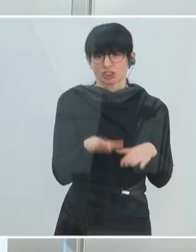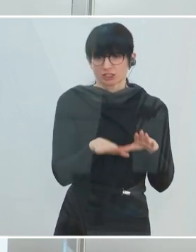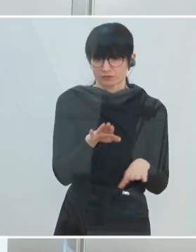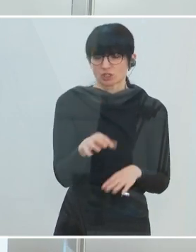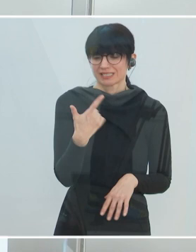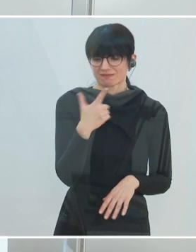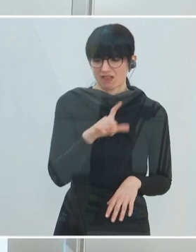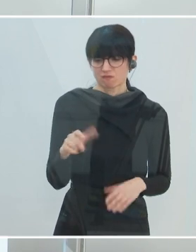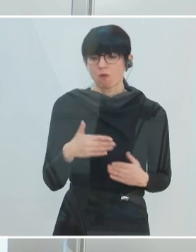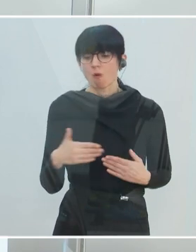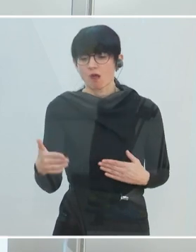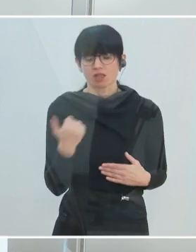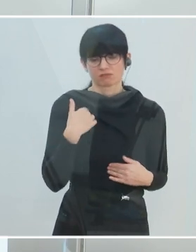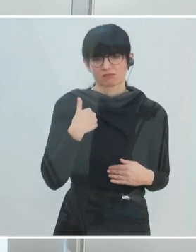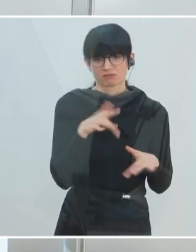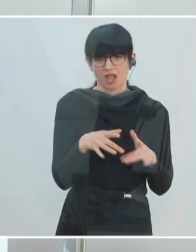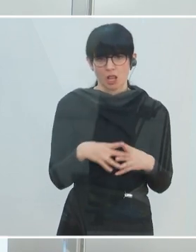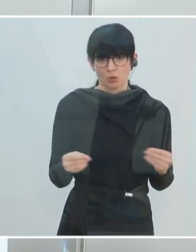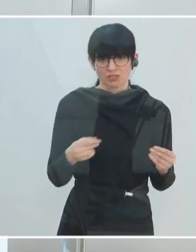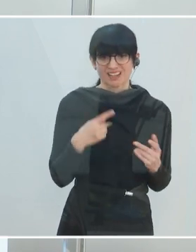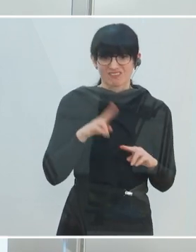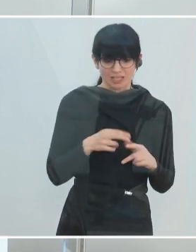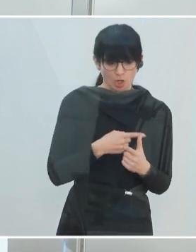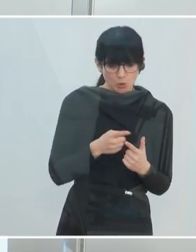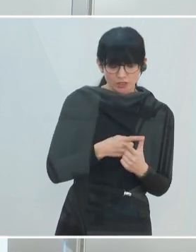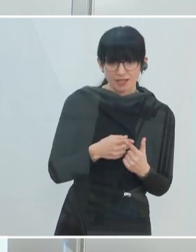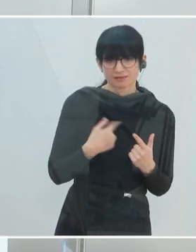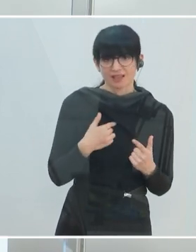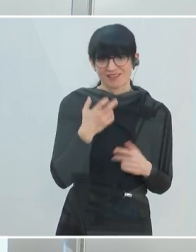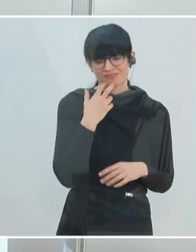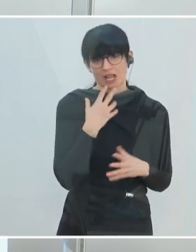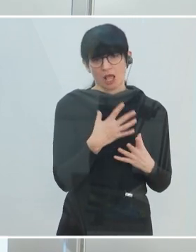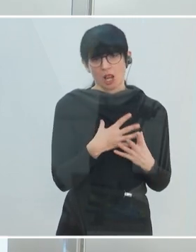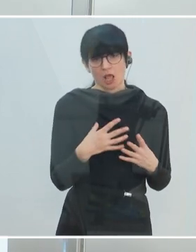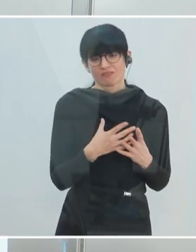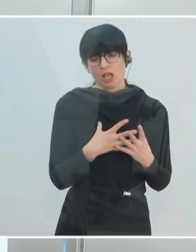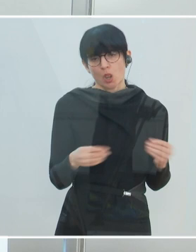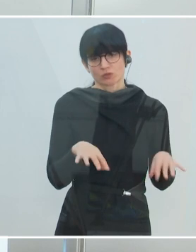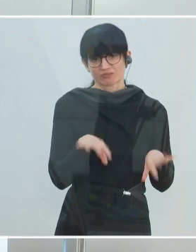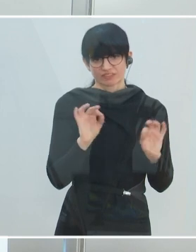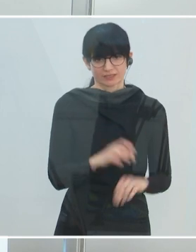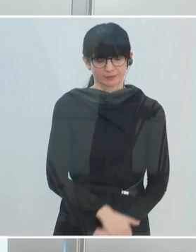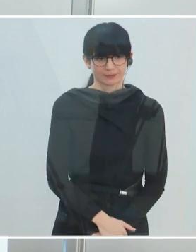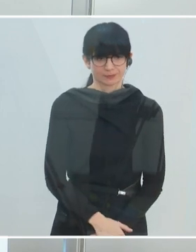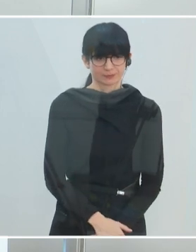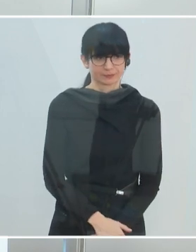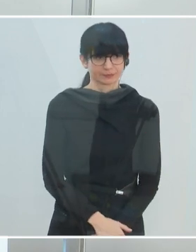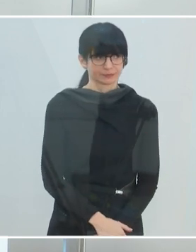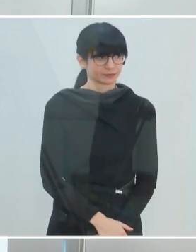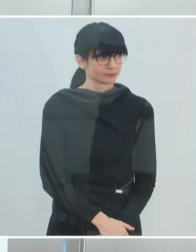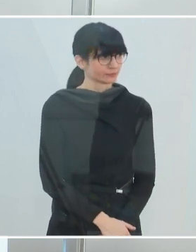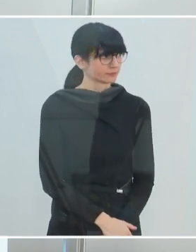Schritt die noch bestehenden Lücken zu schließen, zu korrigieren. Da wird daran gearbeitet im Augenblick.